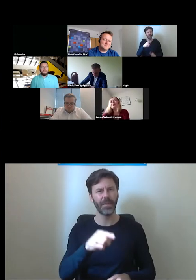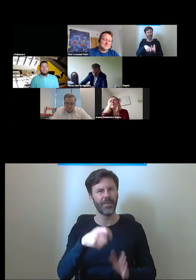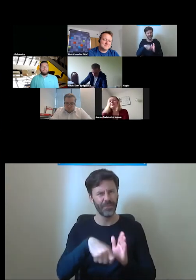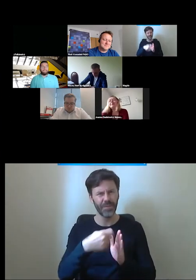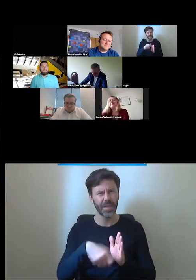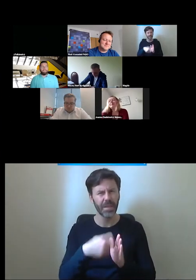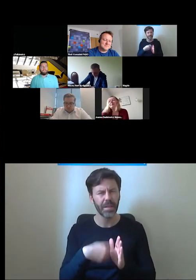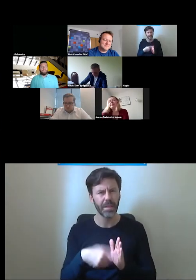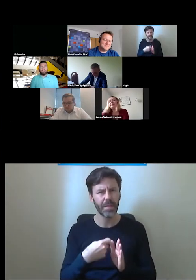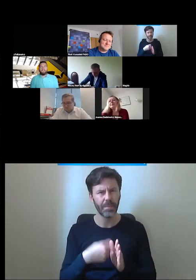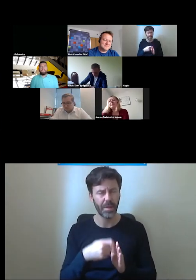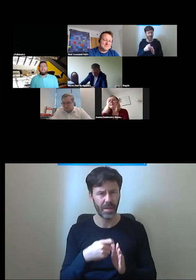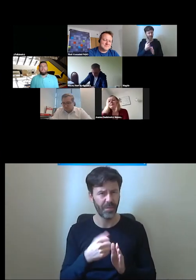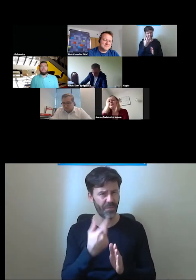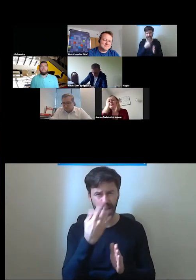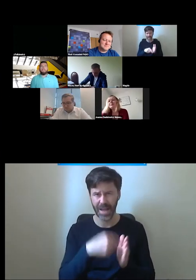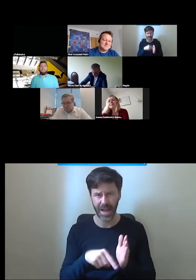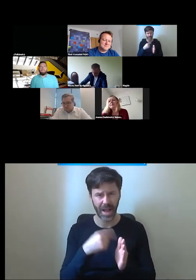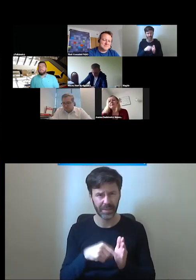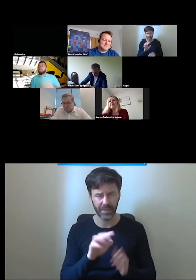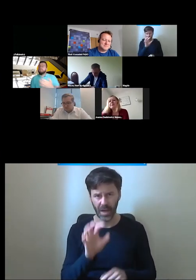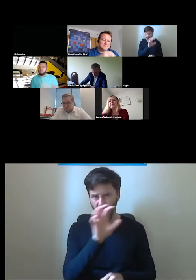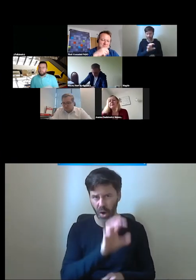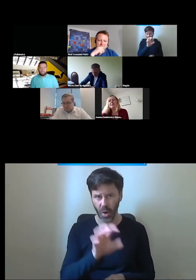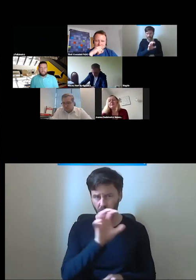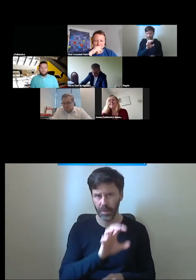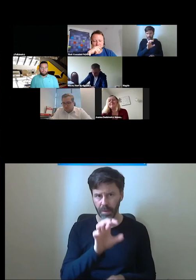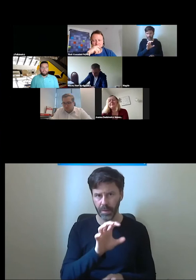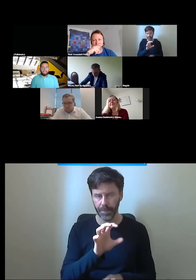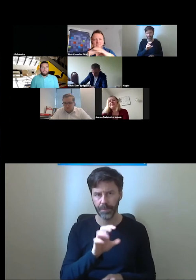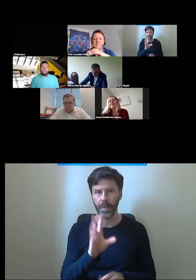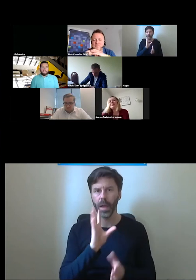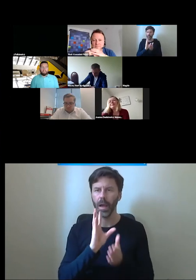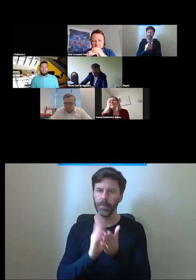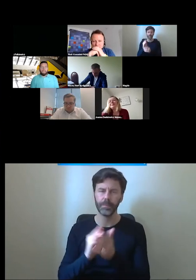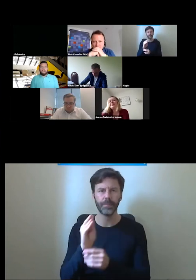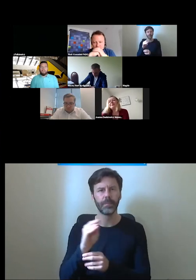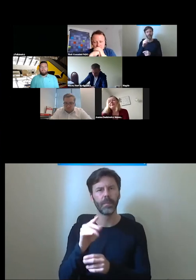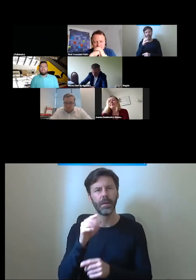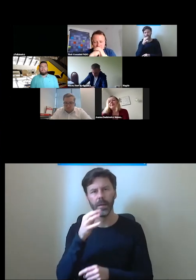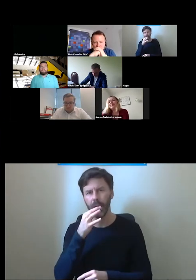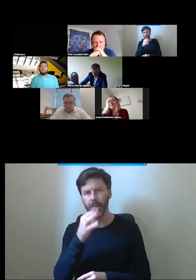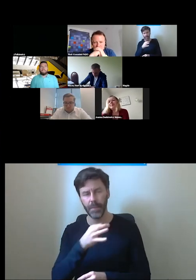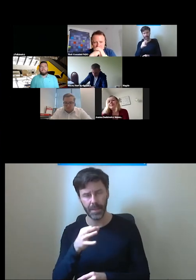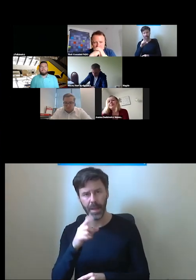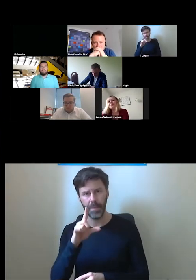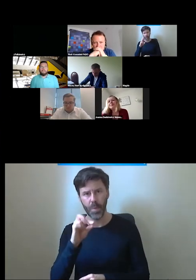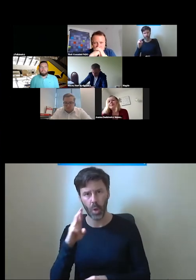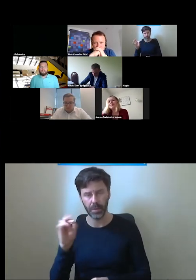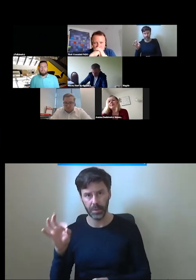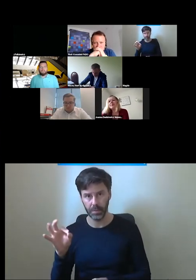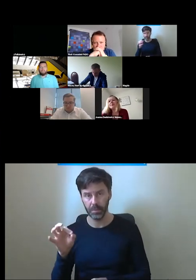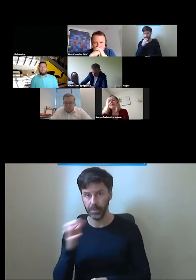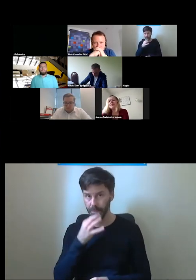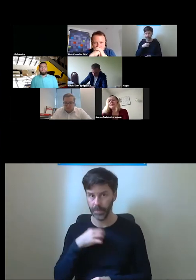to wracając do twojego pytania Piotrze ja uważam że jeszcze bardzo